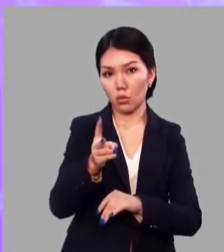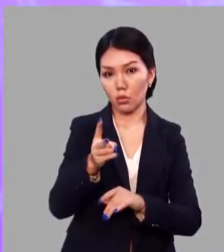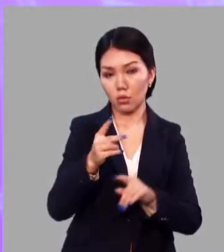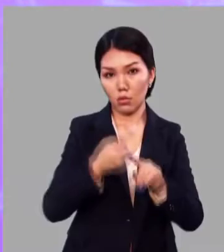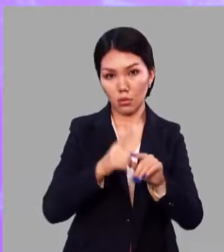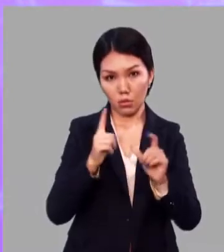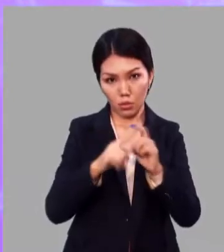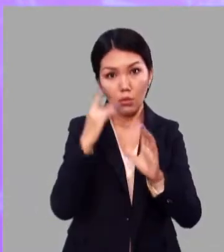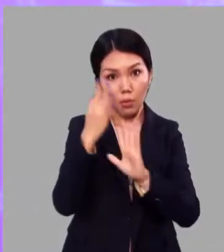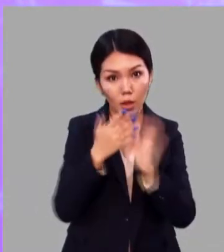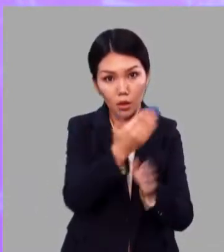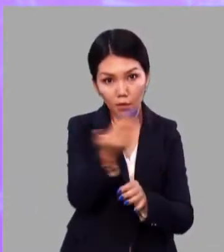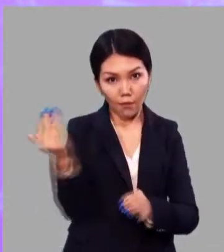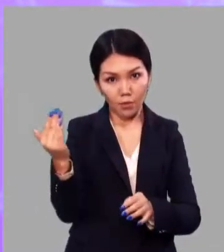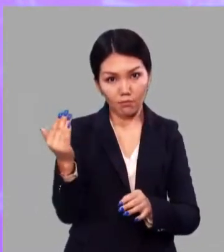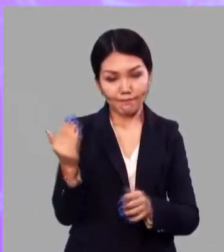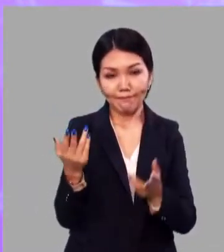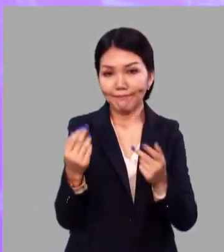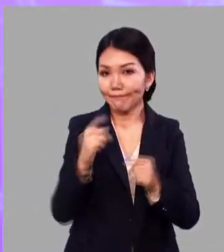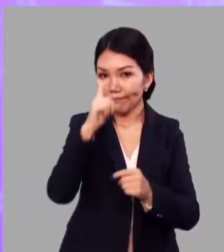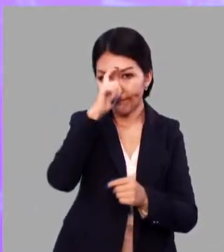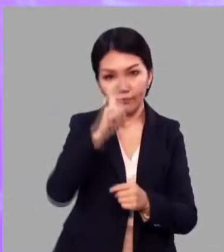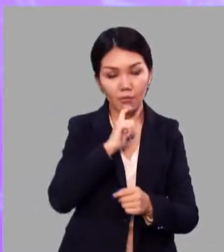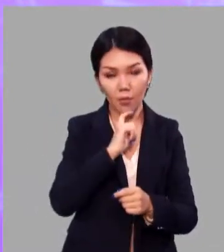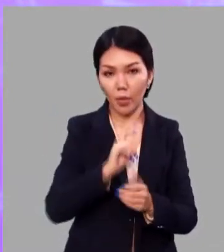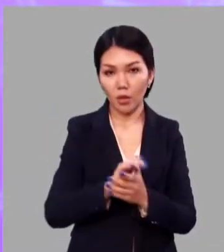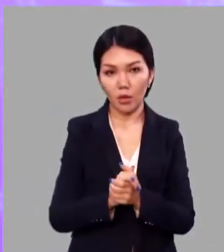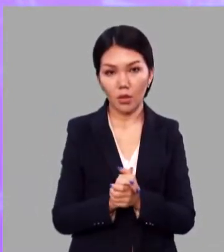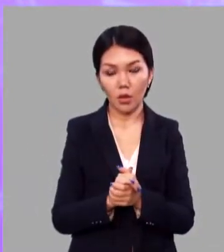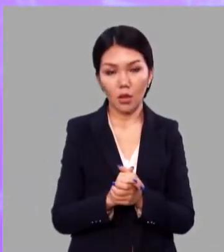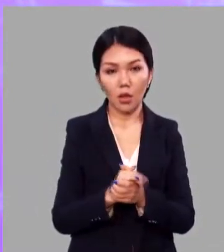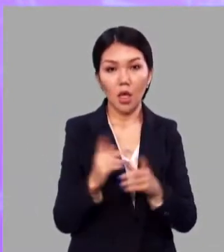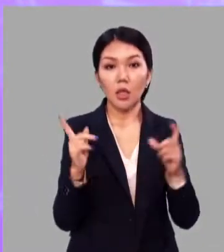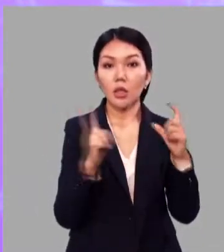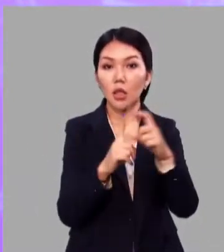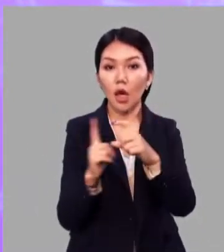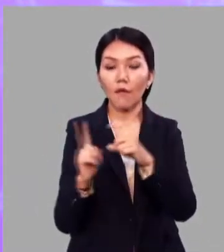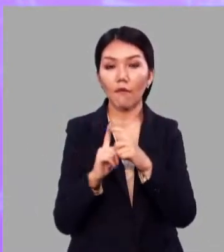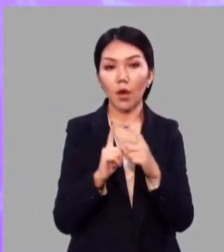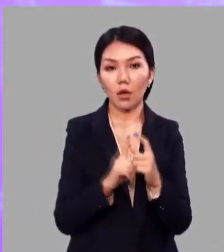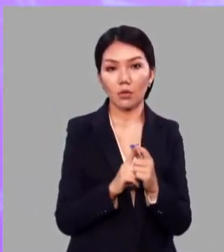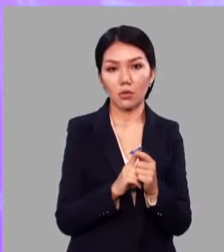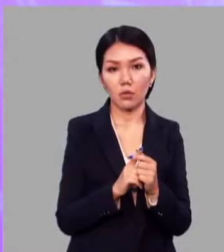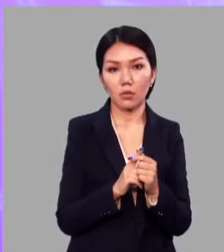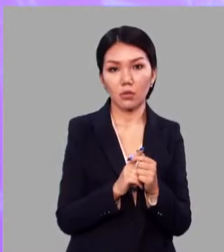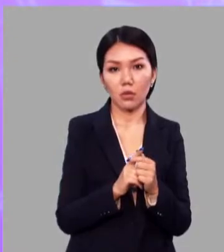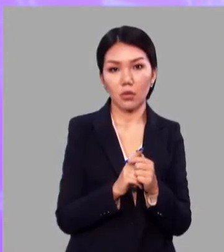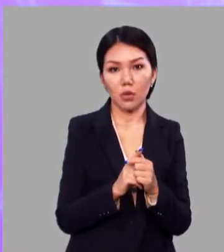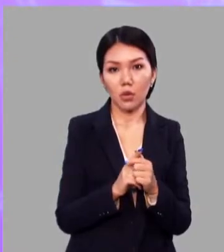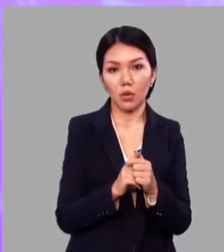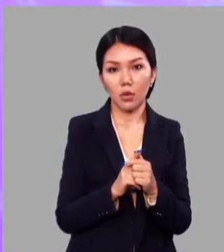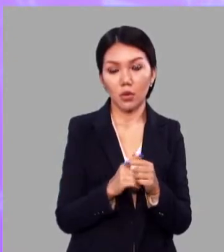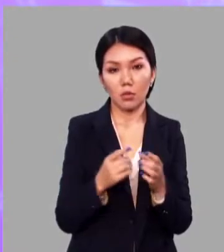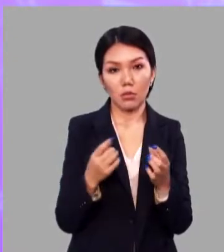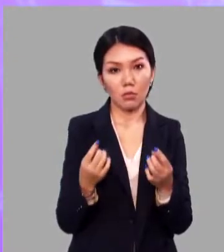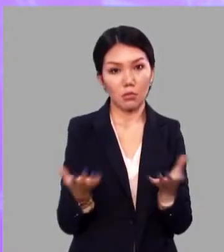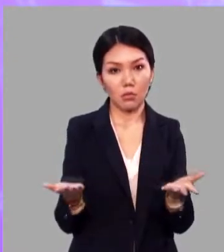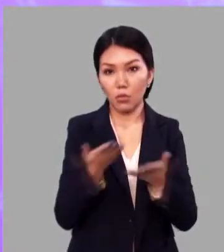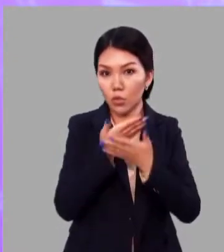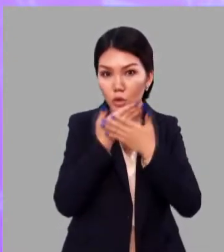Понятно ли это слово? Конечно, непонятно. Слова как бы перестали